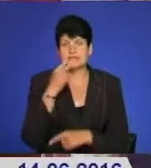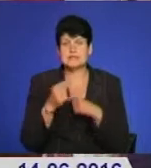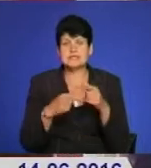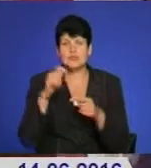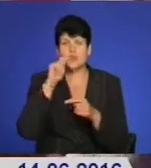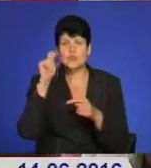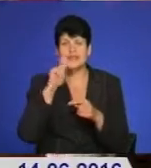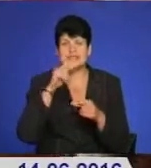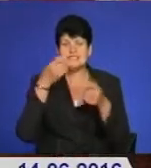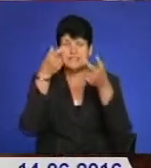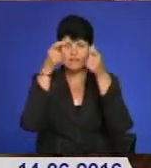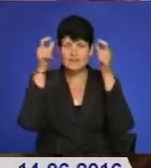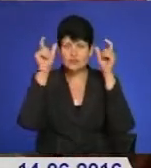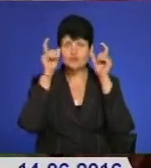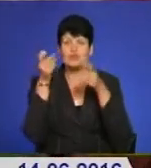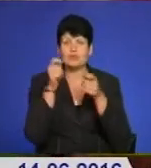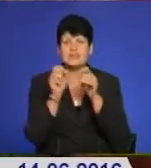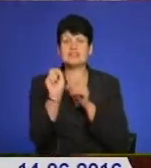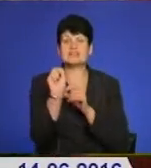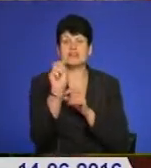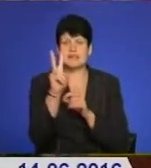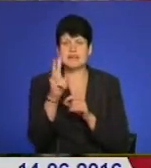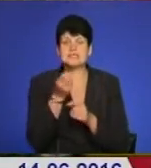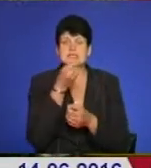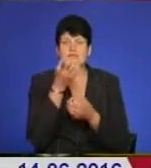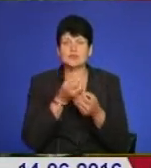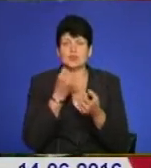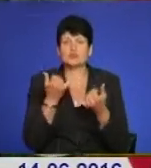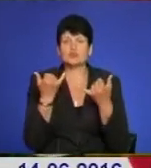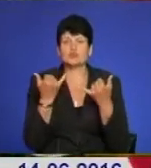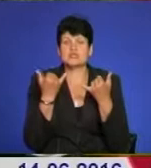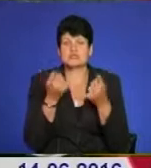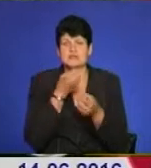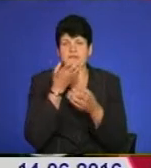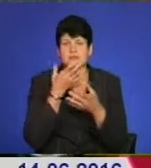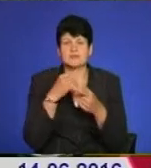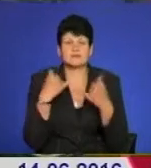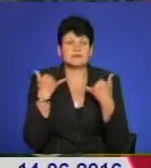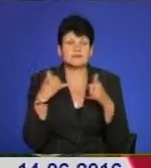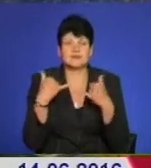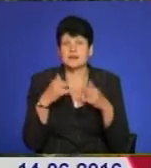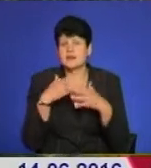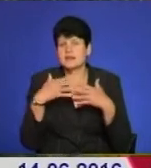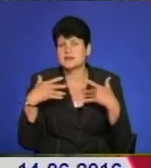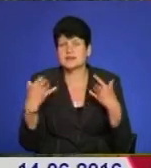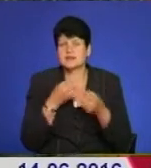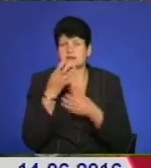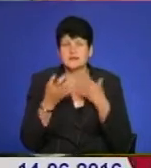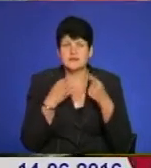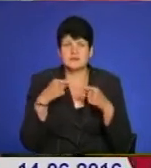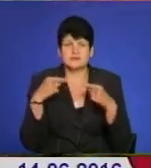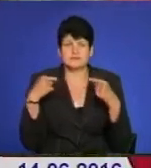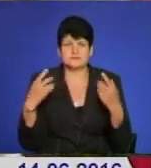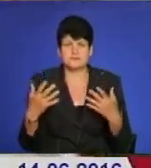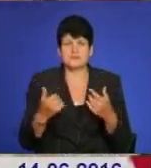український віночок вплітали 12 квіток. У сучаснені віночки дивують різноманіттям кольорів, квітів та інших аксесуарів.